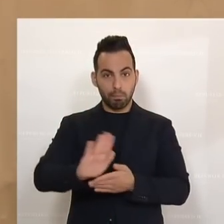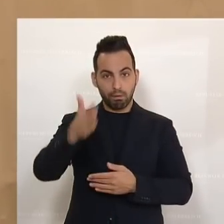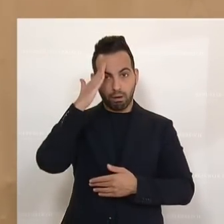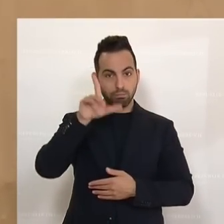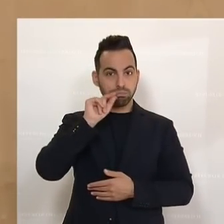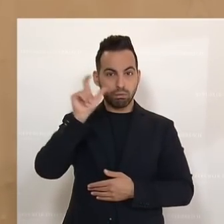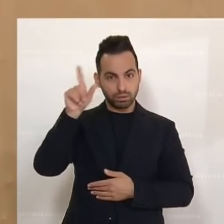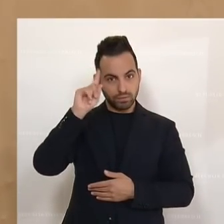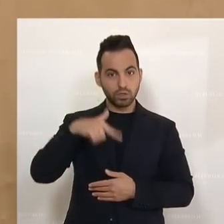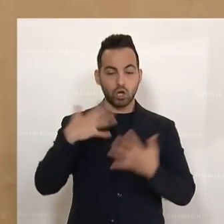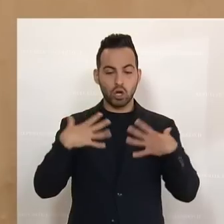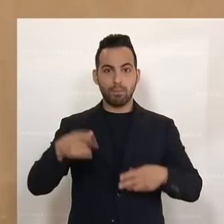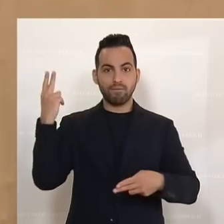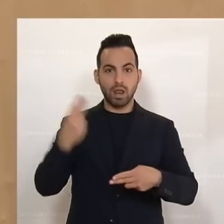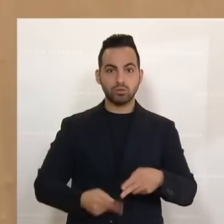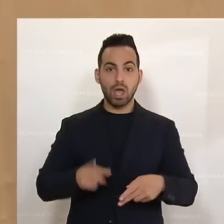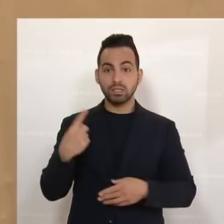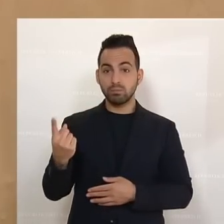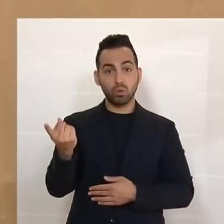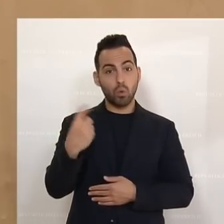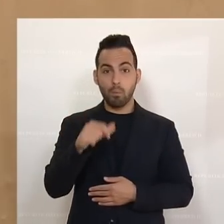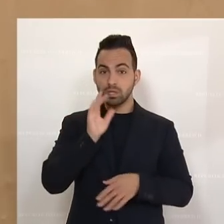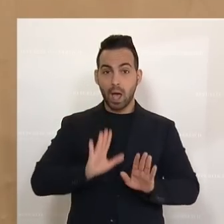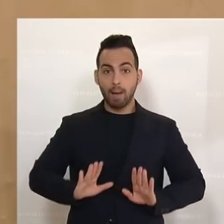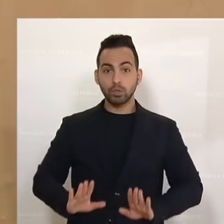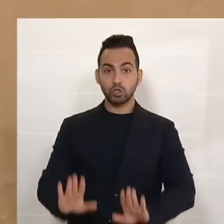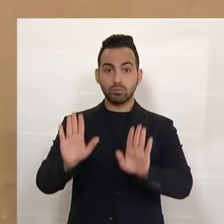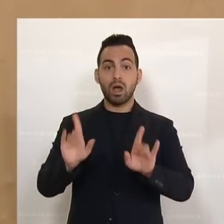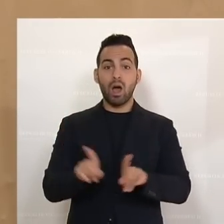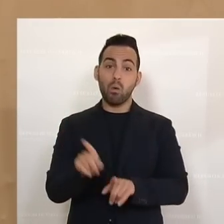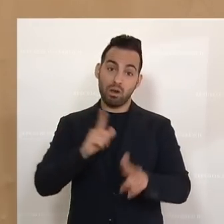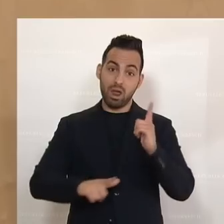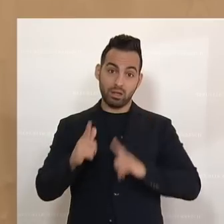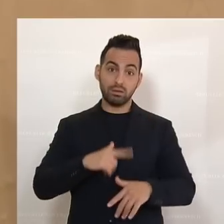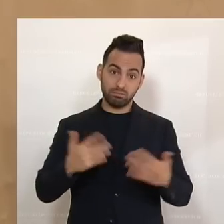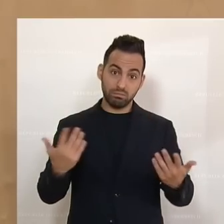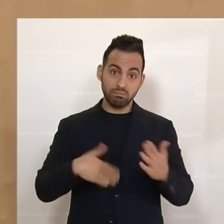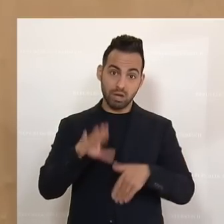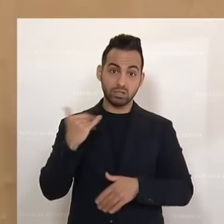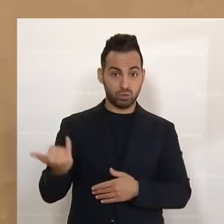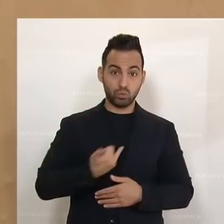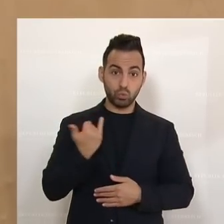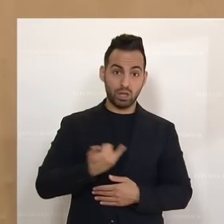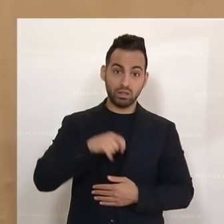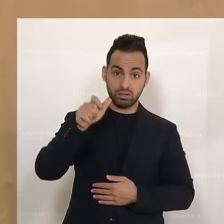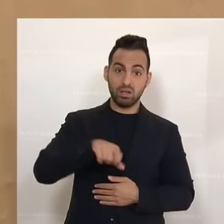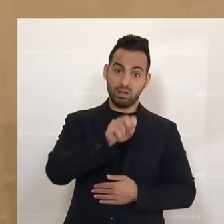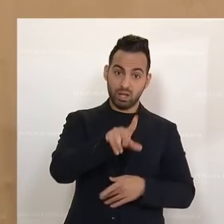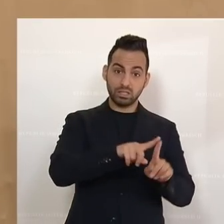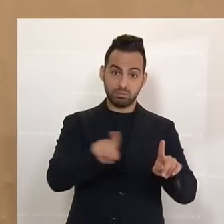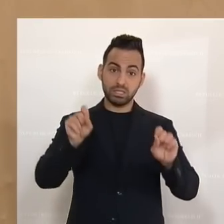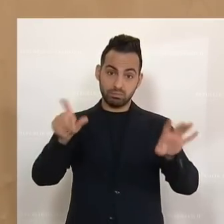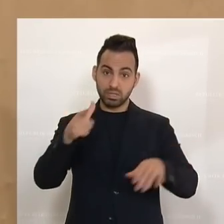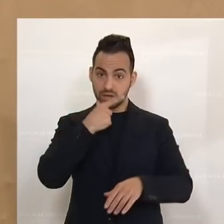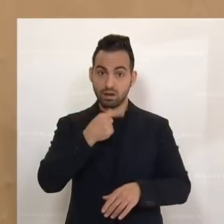Körperverletzung. Er wird nicht abgeschoben. Und im Übrigen handelt es sich leider jetzt wirklich zum Großteil um Jugendliche, hier auch zwischen 13 und